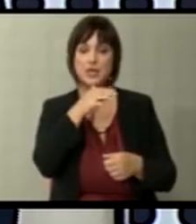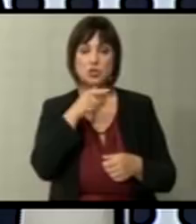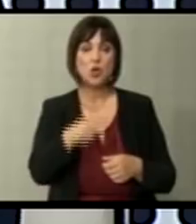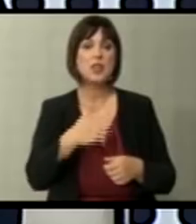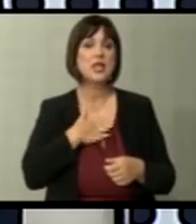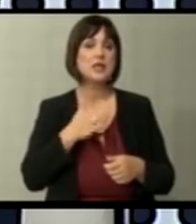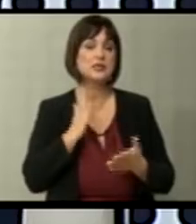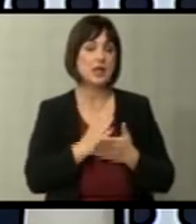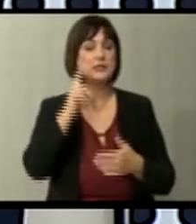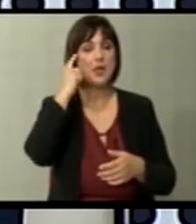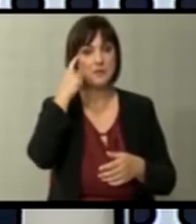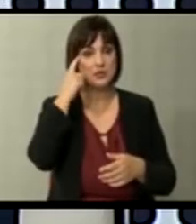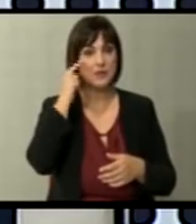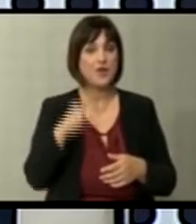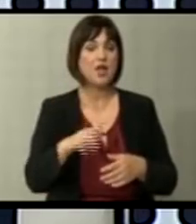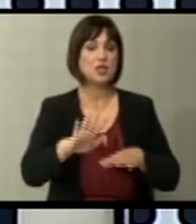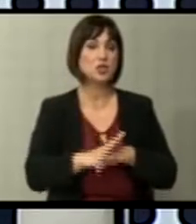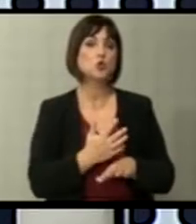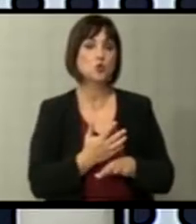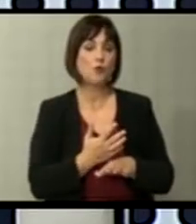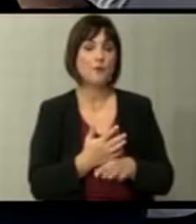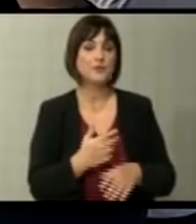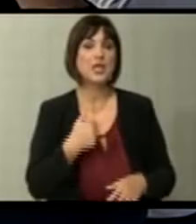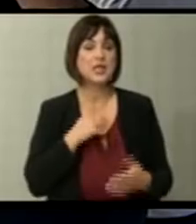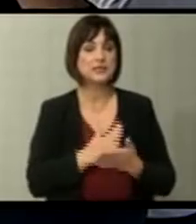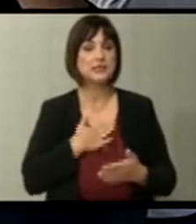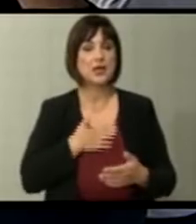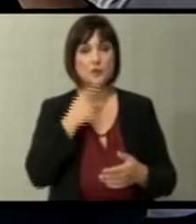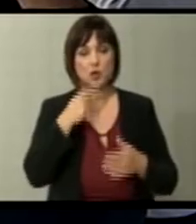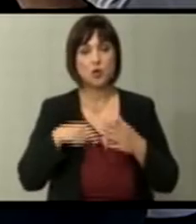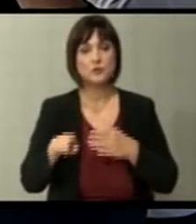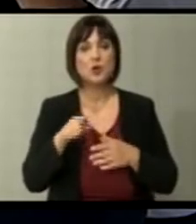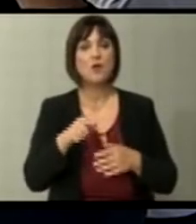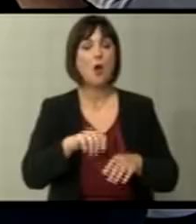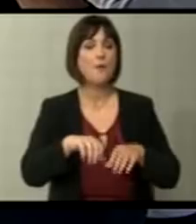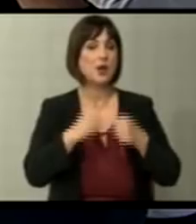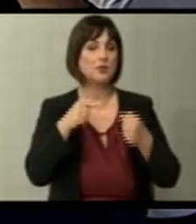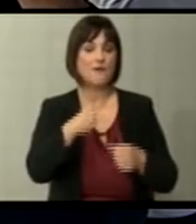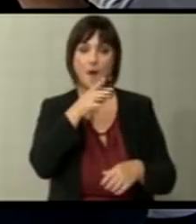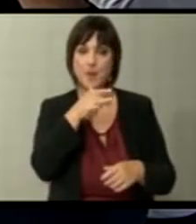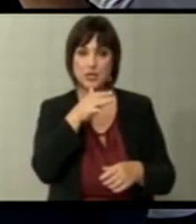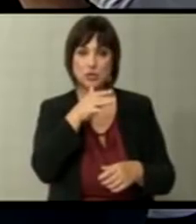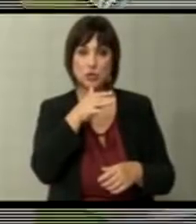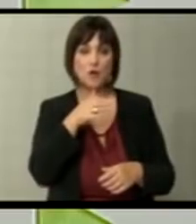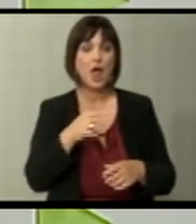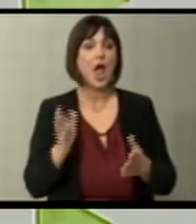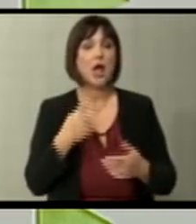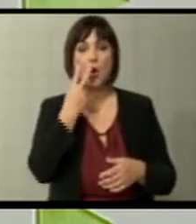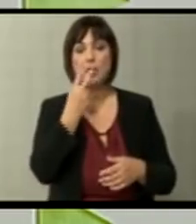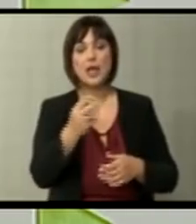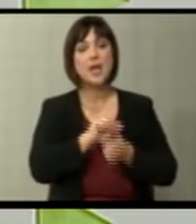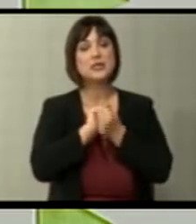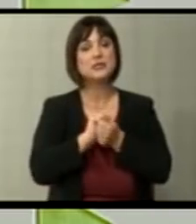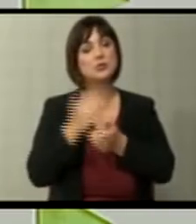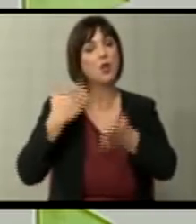или тоа ние така си мислиме и така се чувствуваме? Аз би сакала да го избегнам до момент на прекршувањето врз Македонија. Ако погледнаме